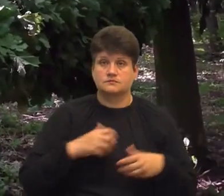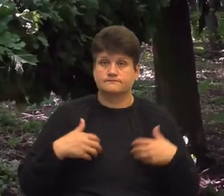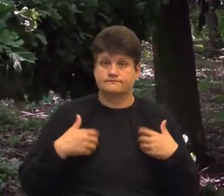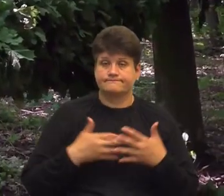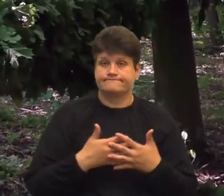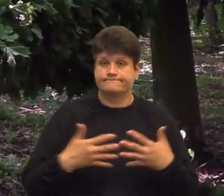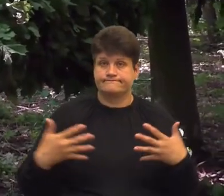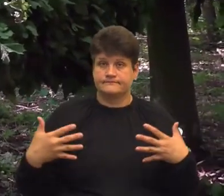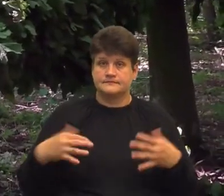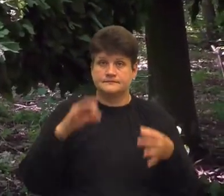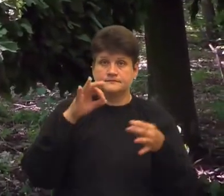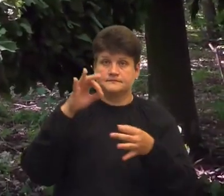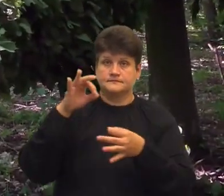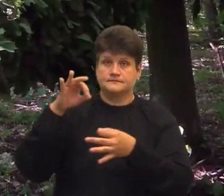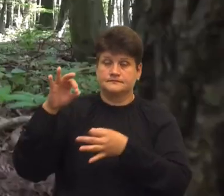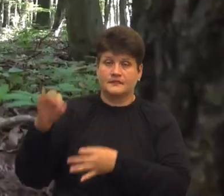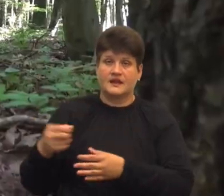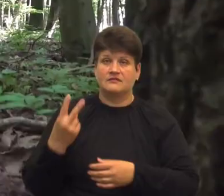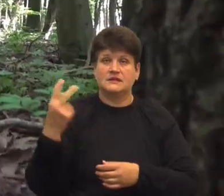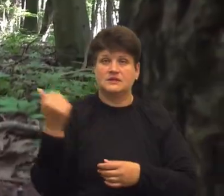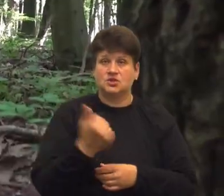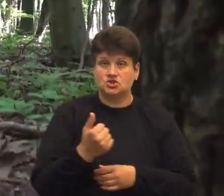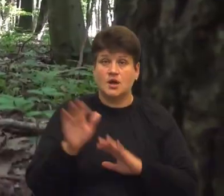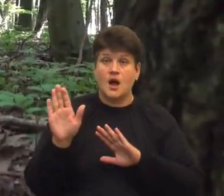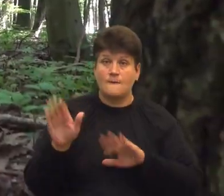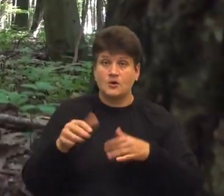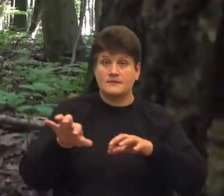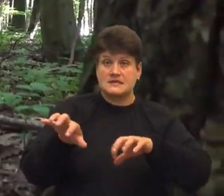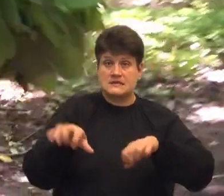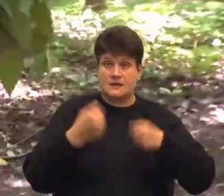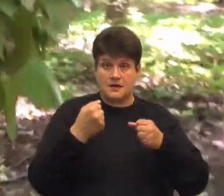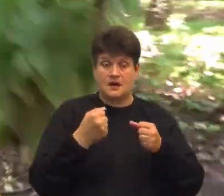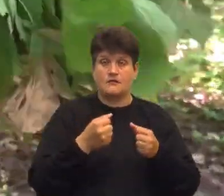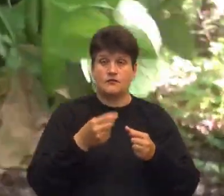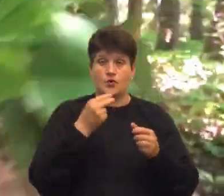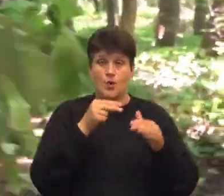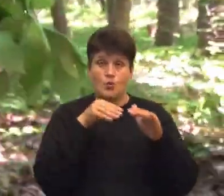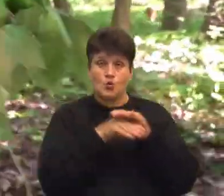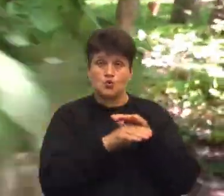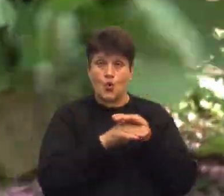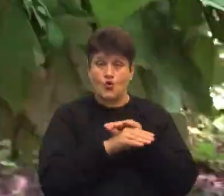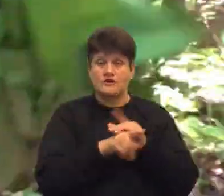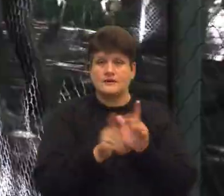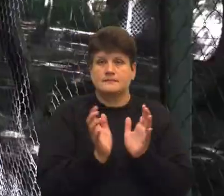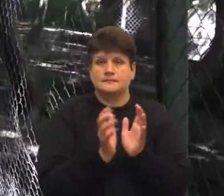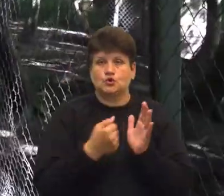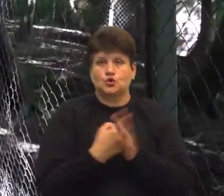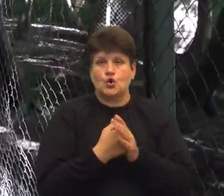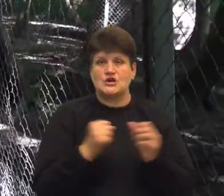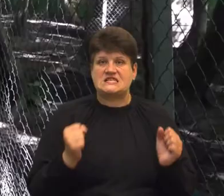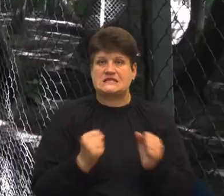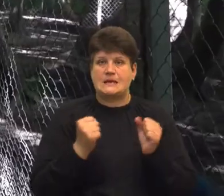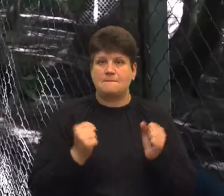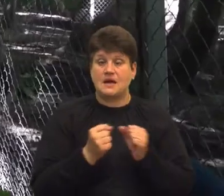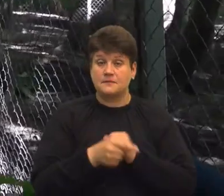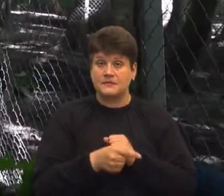мотузках віники мають висіти два тижні, потім їх забирають у кормосховища, де зберігають до зими А зараз ми